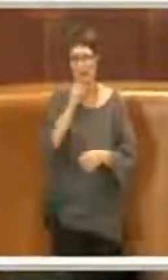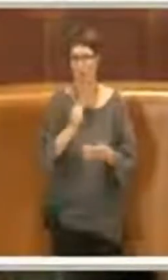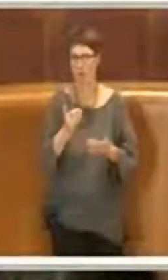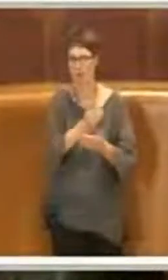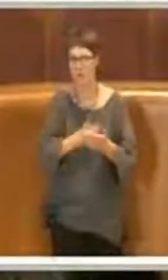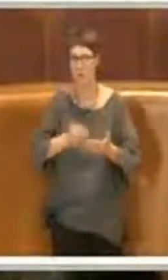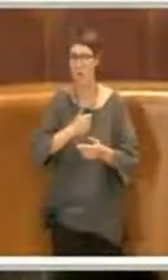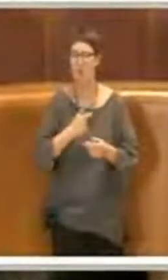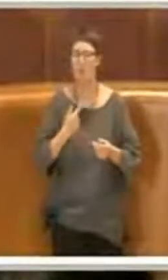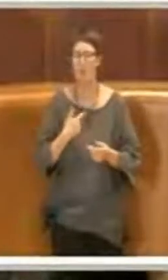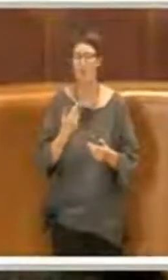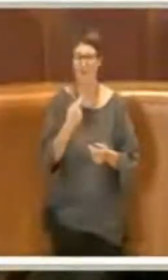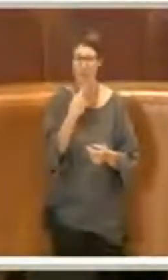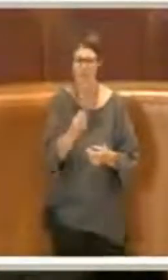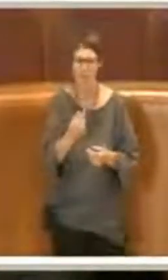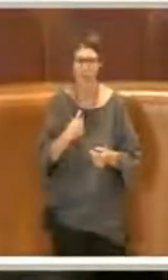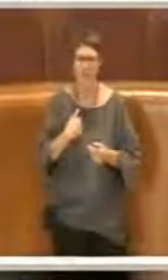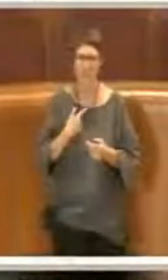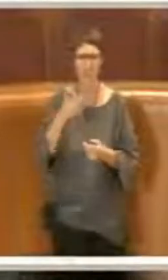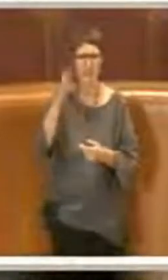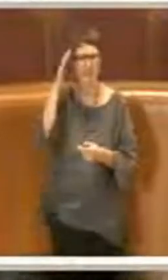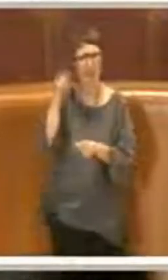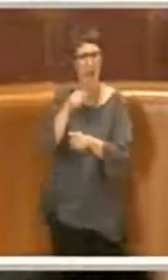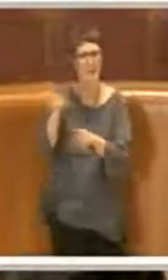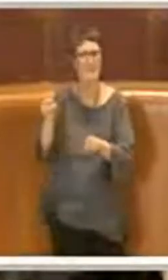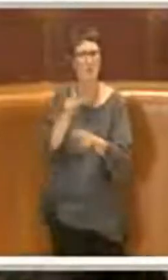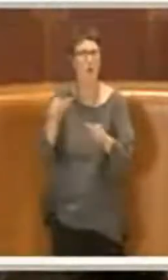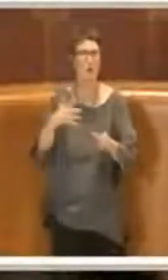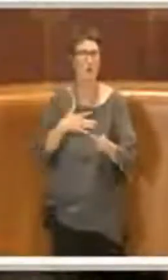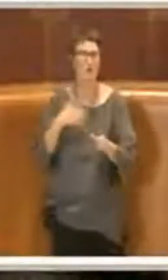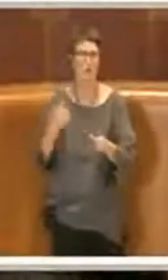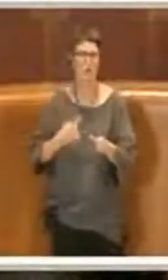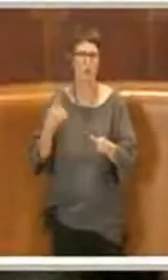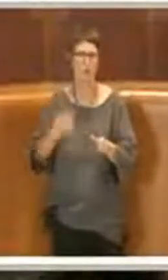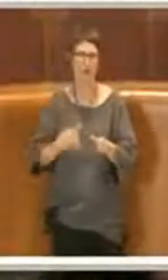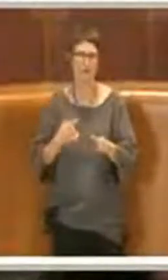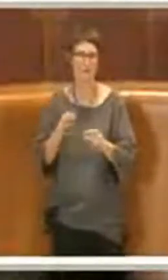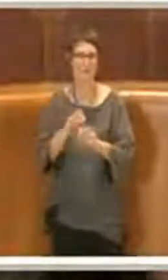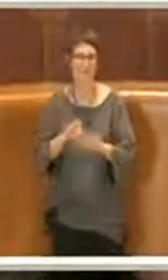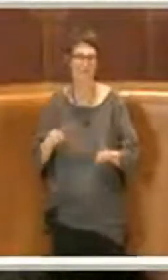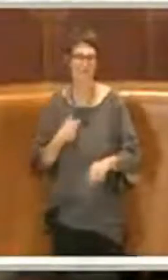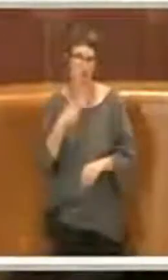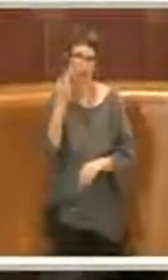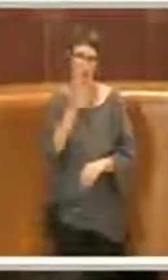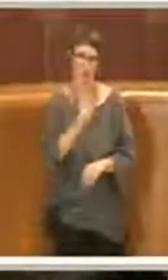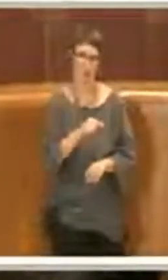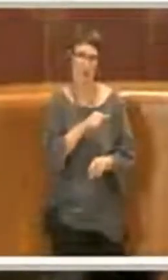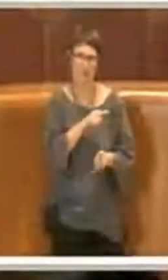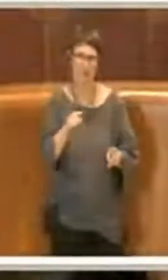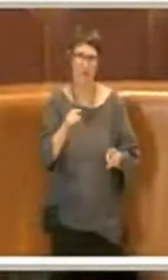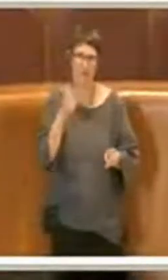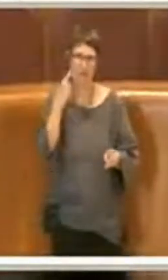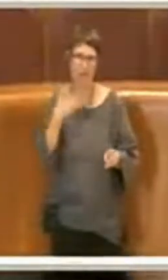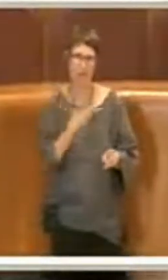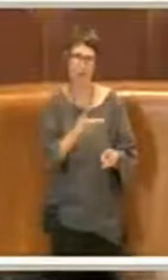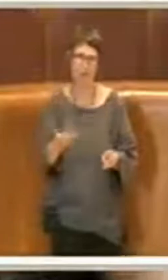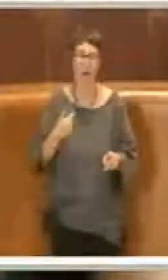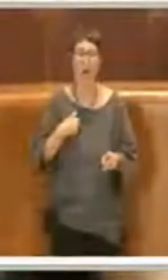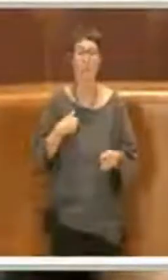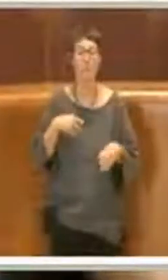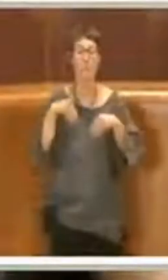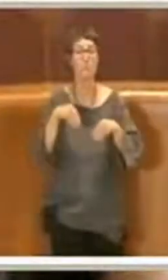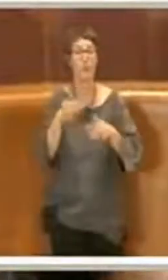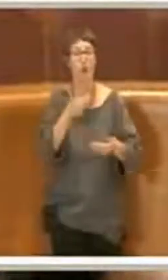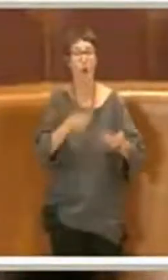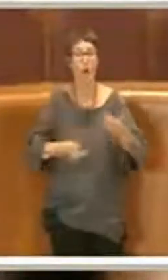consultazione delle persone anziane non è vero, e lo sapete, che non siete stati coinvolti non è vero, e lo sapete benissimo perché agli incontri avete